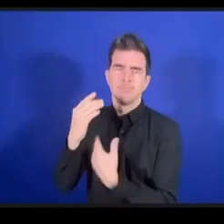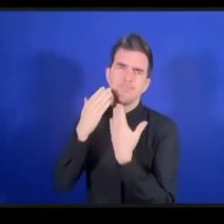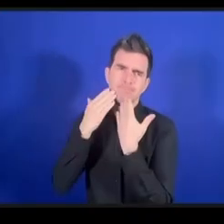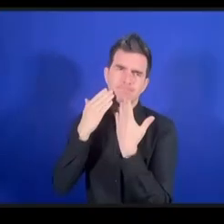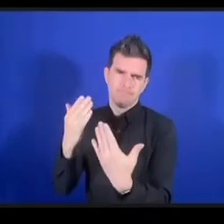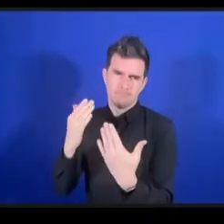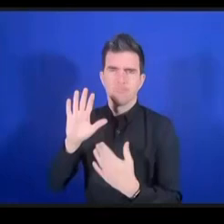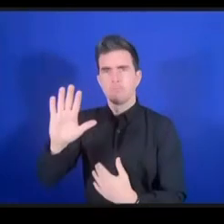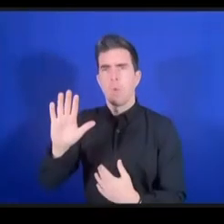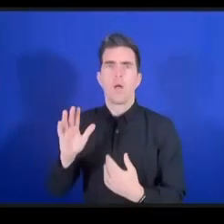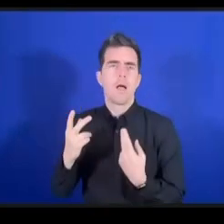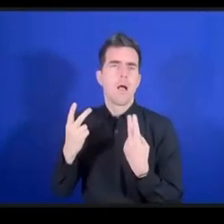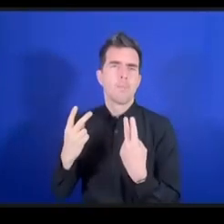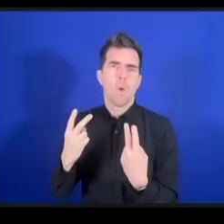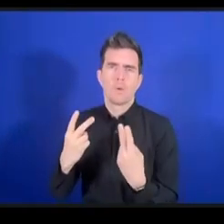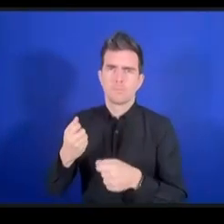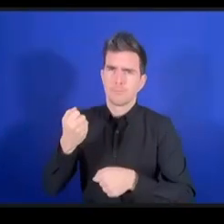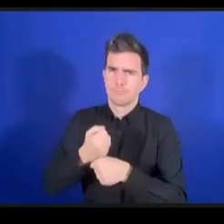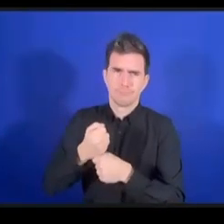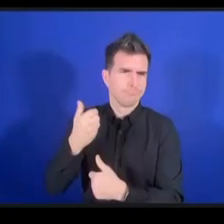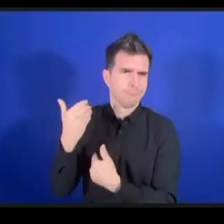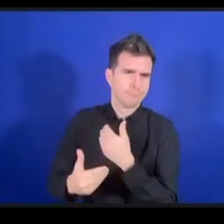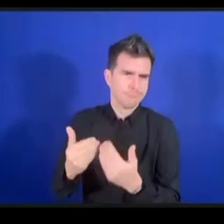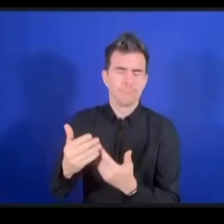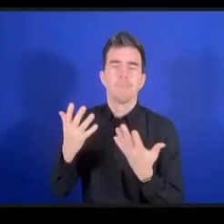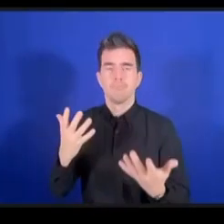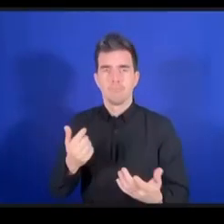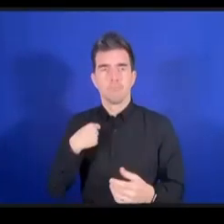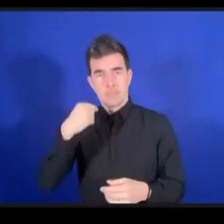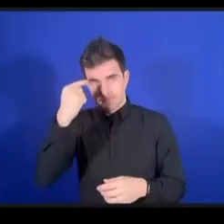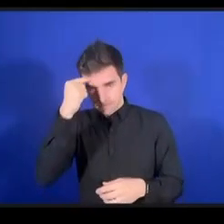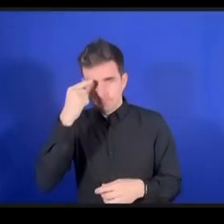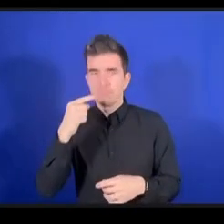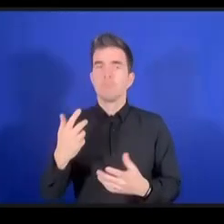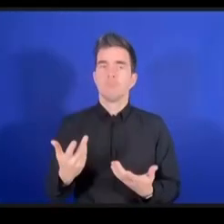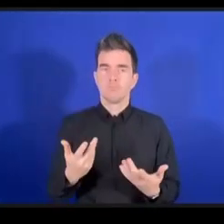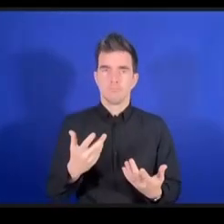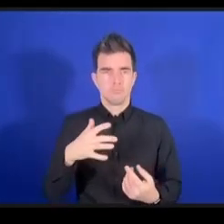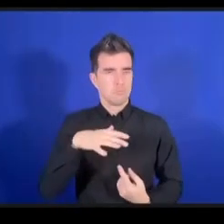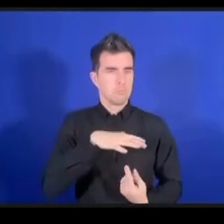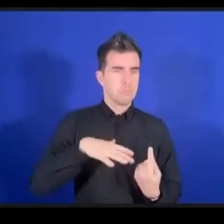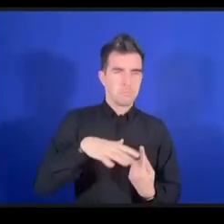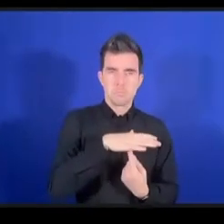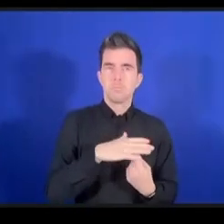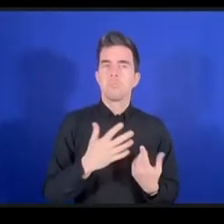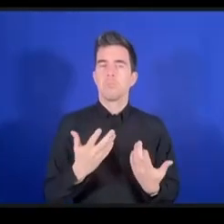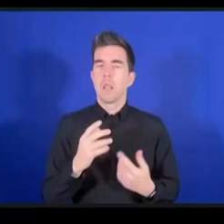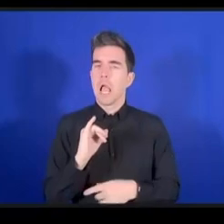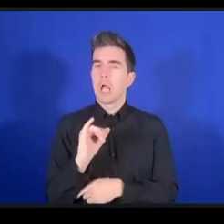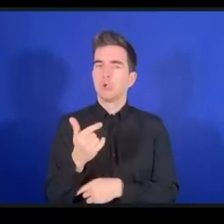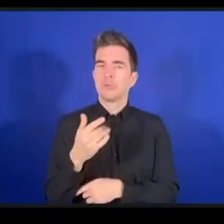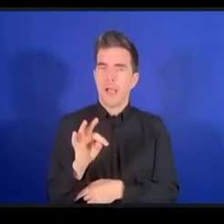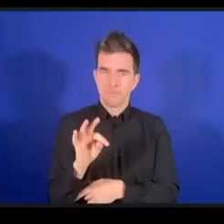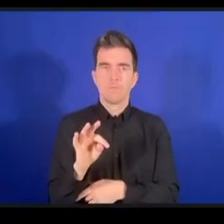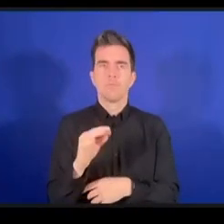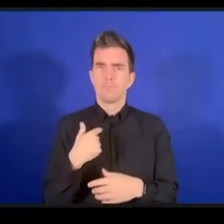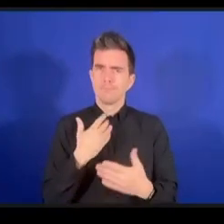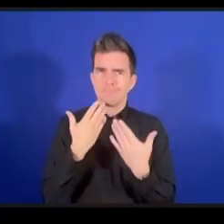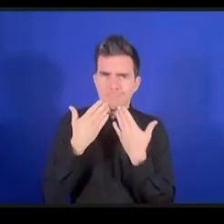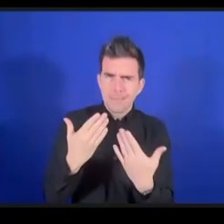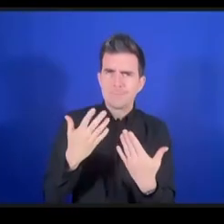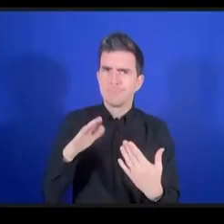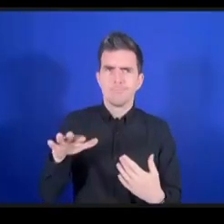وفي الديكات أحرزنا على أو حققنا تقدما كبيرا في